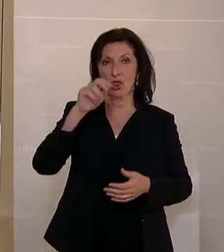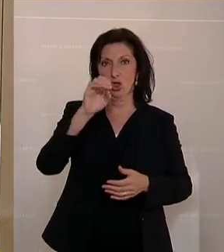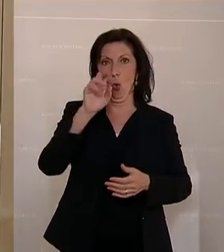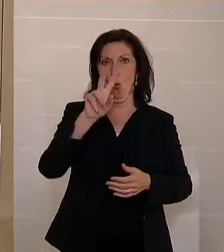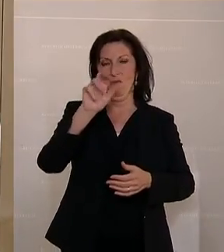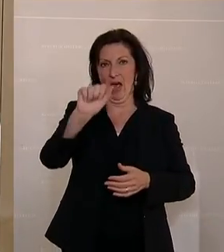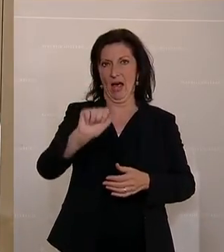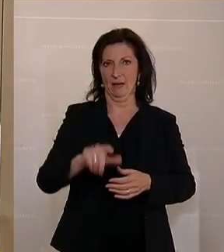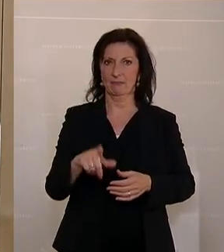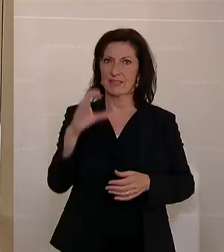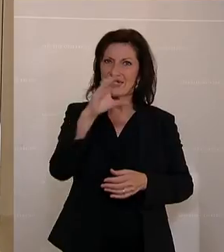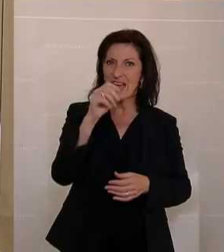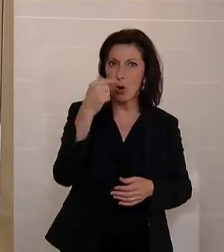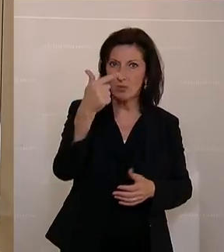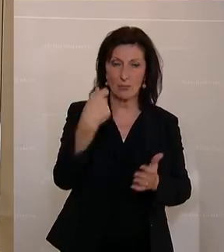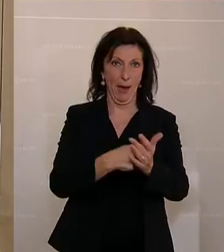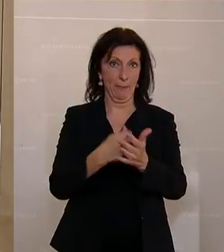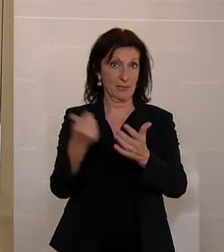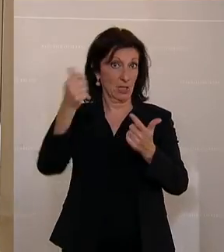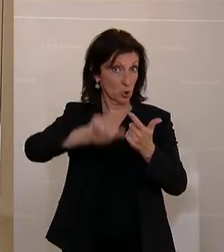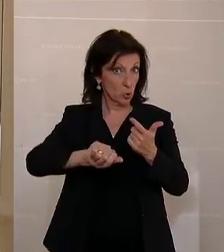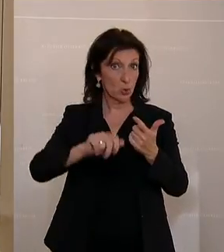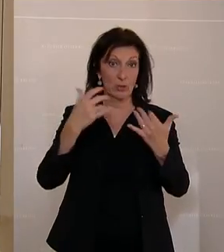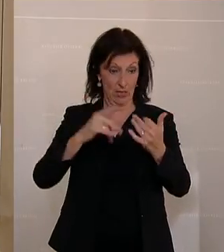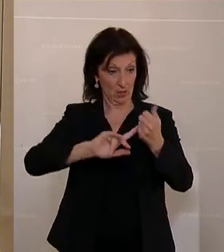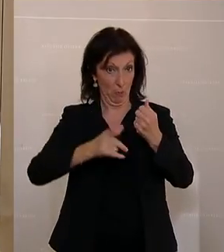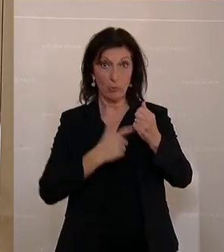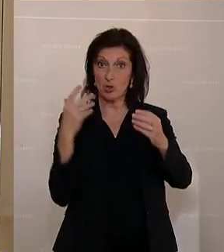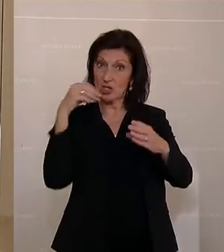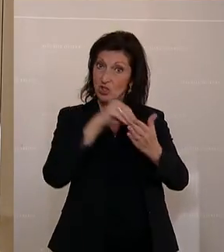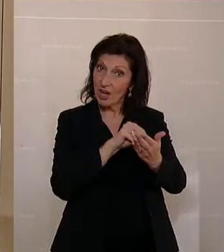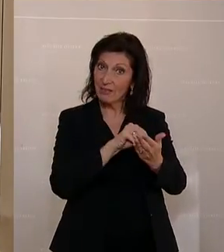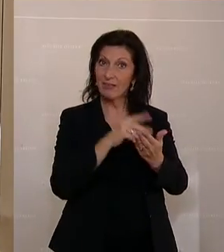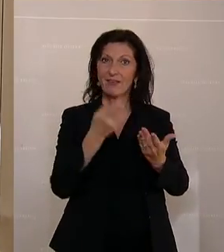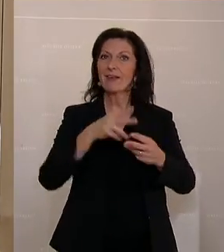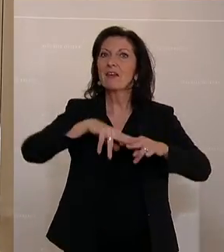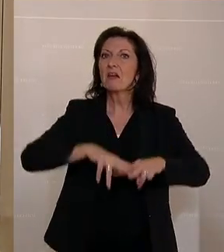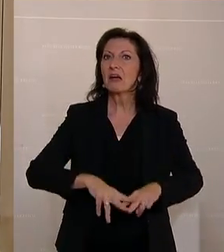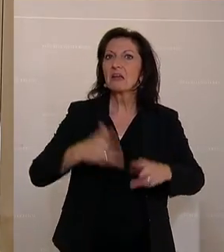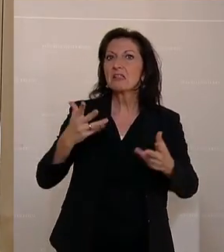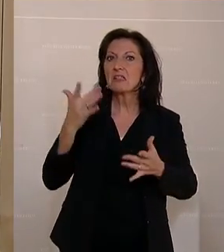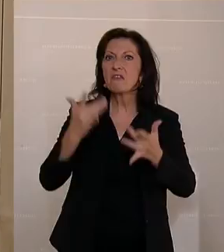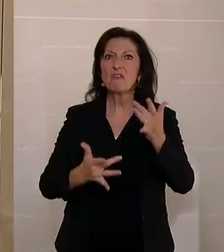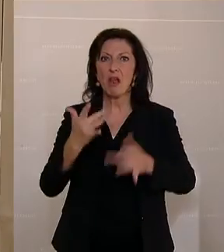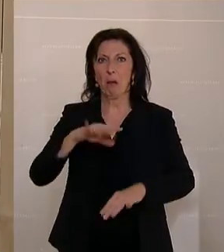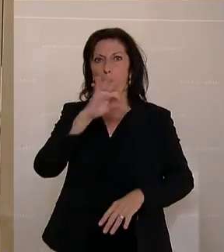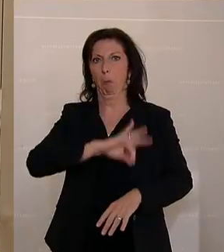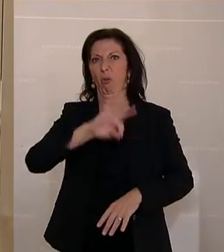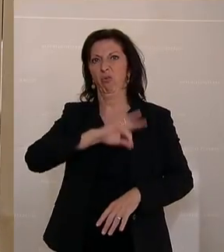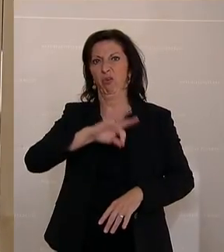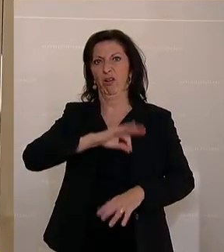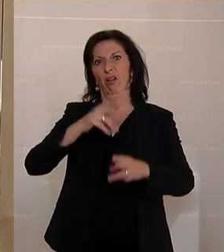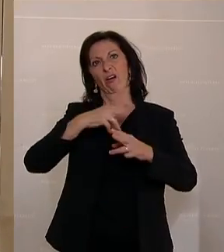Wir haben einen CO2-Preis eingeführt. Das ist auch in diesem Budget enthalten. Alles andere hilft vielleicht bei der Profitmaximierung von Autokonzernen,